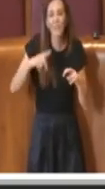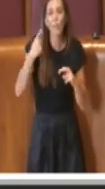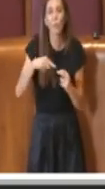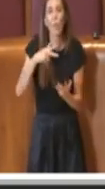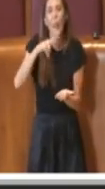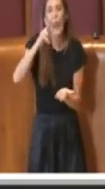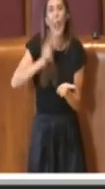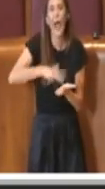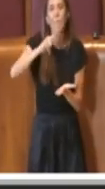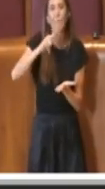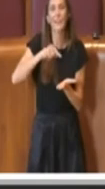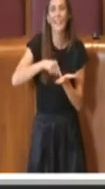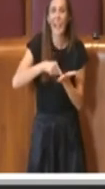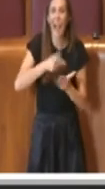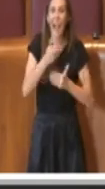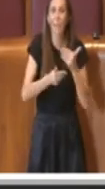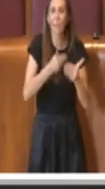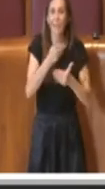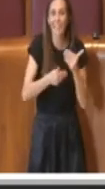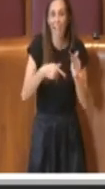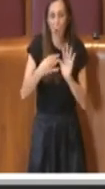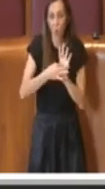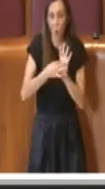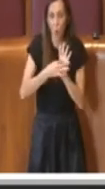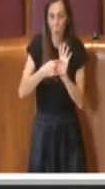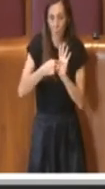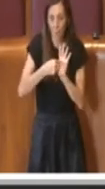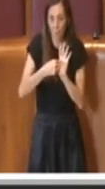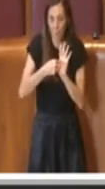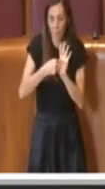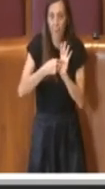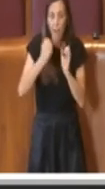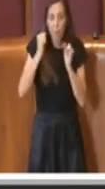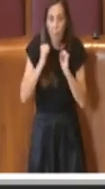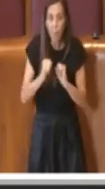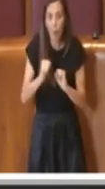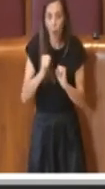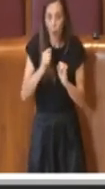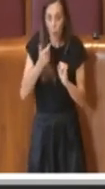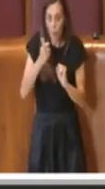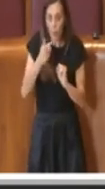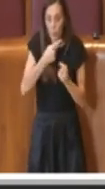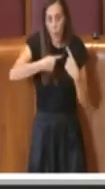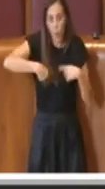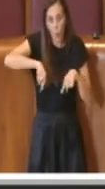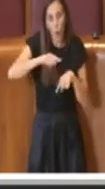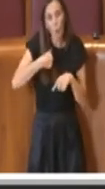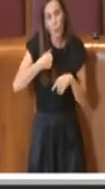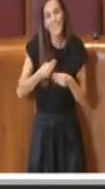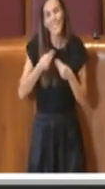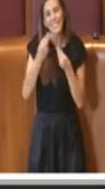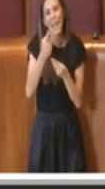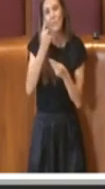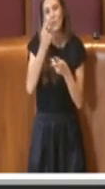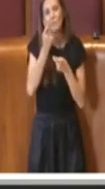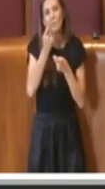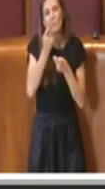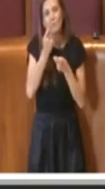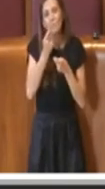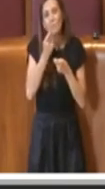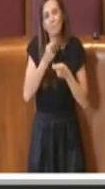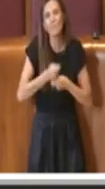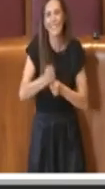normativa, così diamo anche noi un impulso politico, un impulso concreto